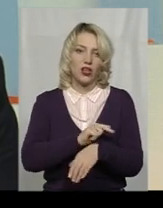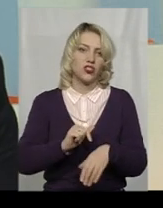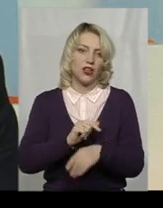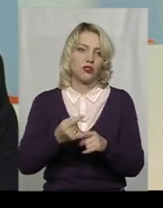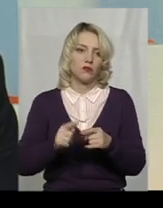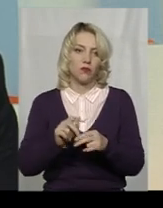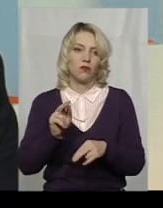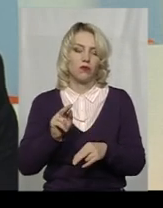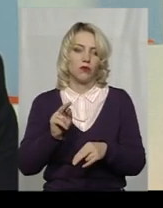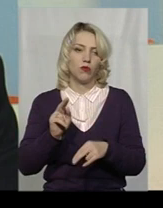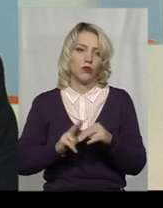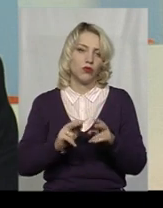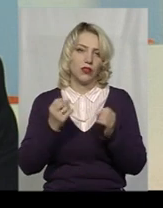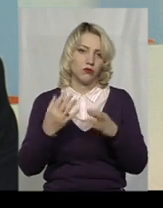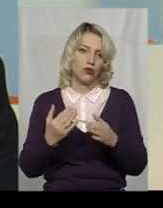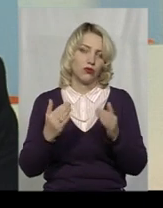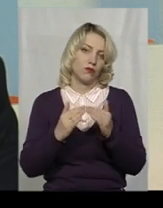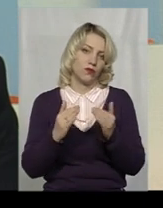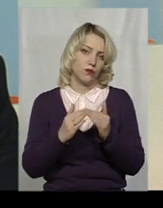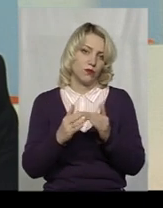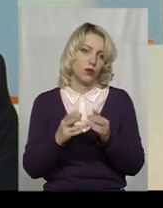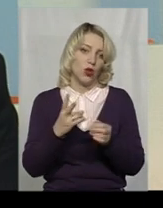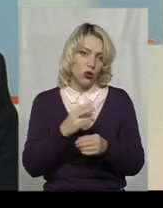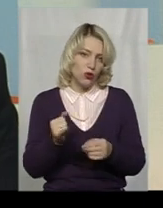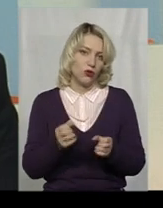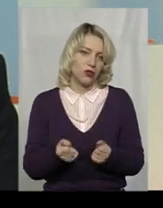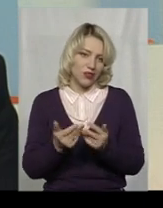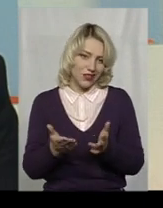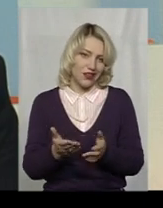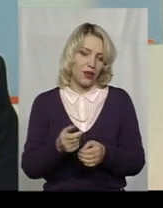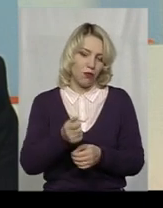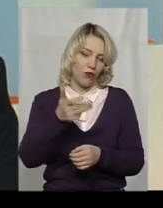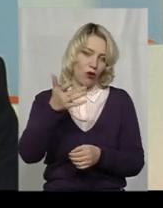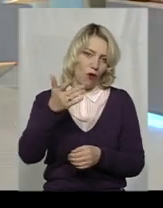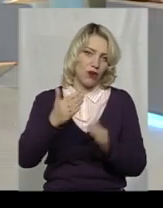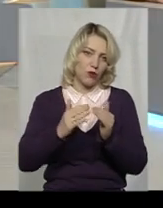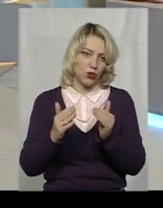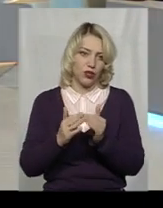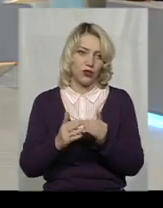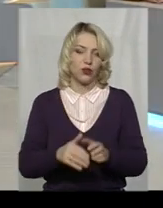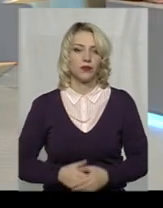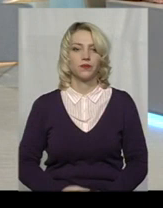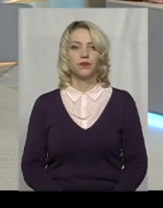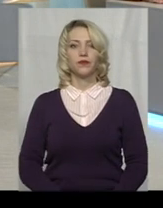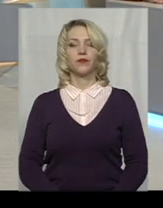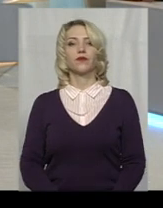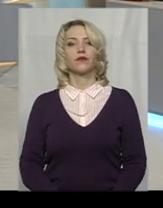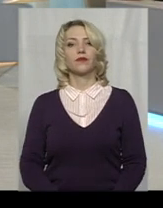побудувалося просто житлове приміщення. Мається на вазі кількаповерховий будинок. Так, взагалі окреме питання.